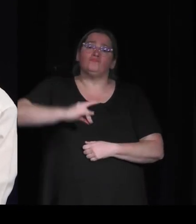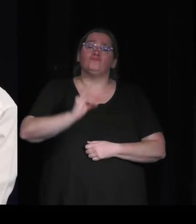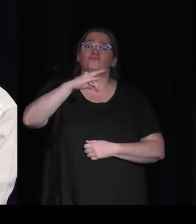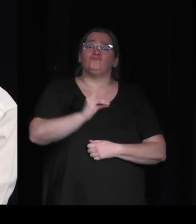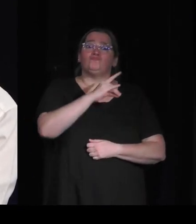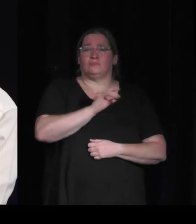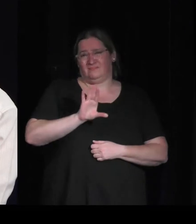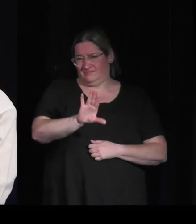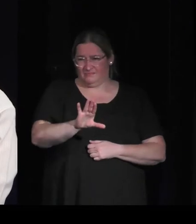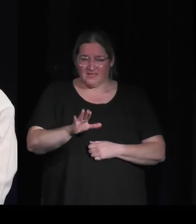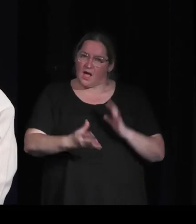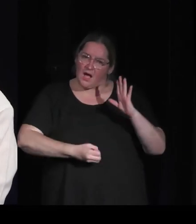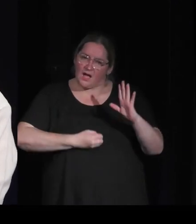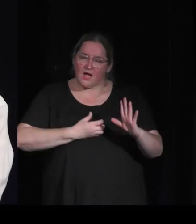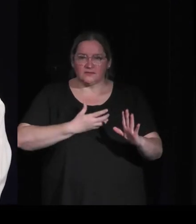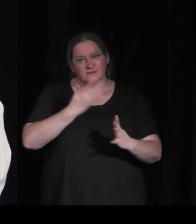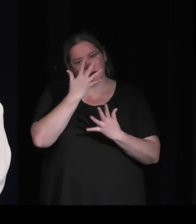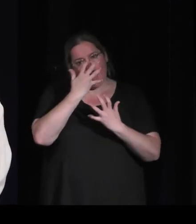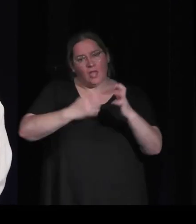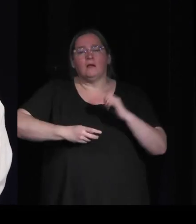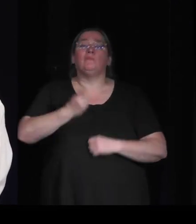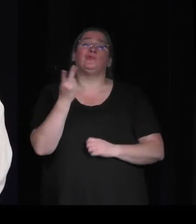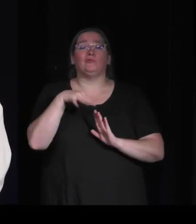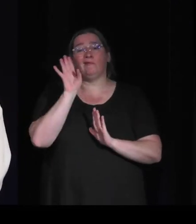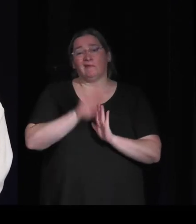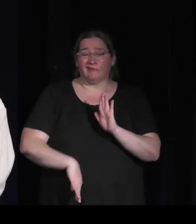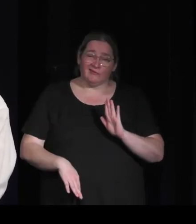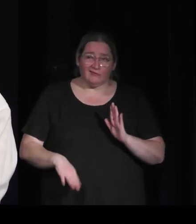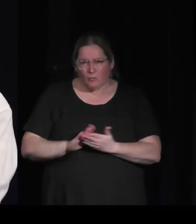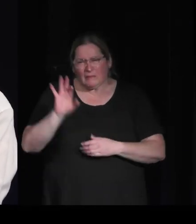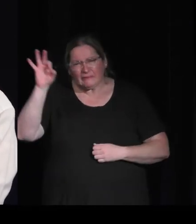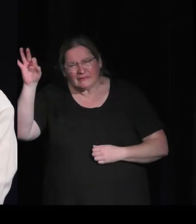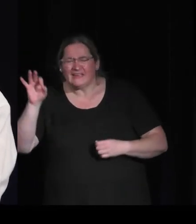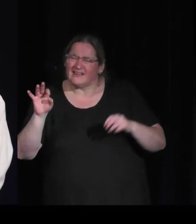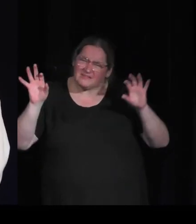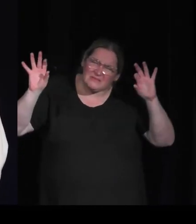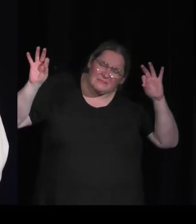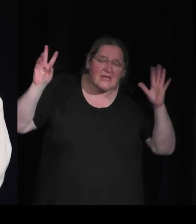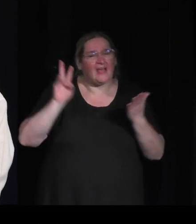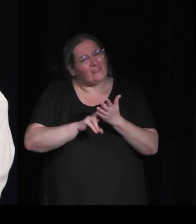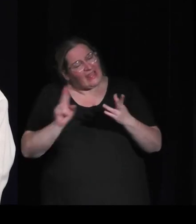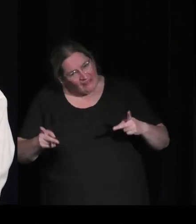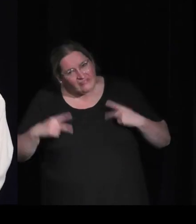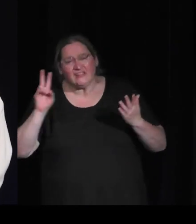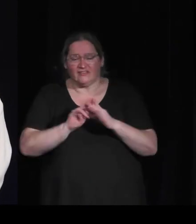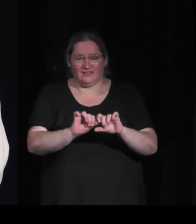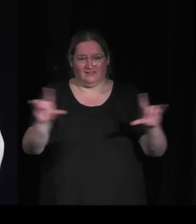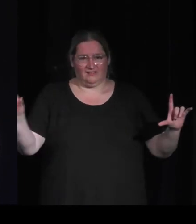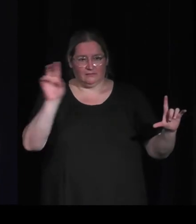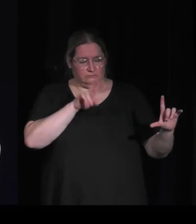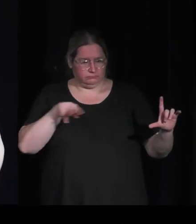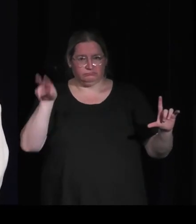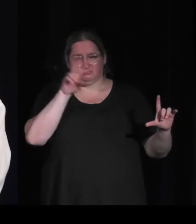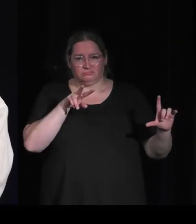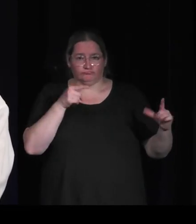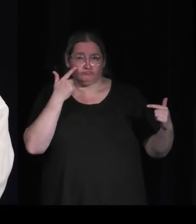peut générer beaucoup plus d'engagement que de promettre comme ça une vie simulée dont on va percevoir